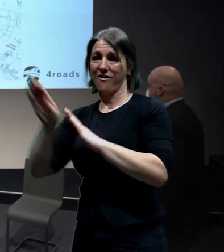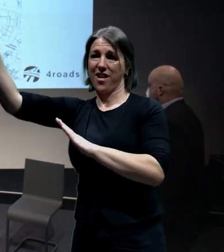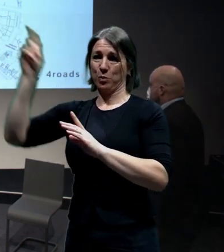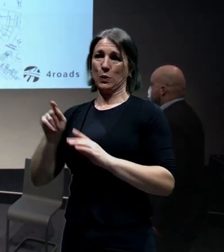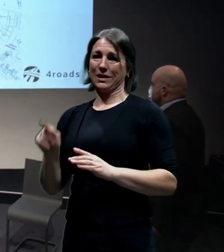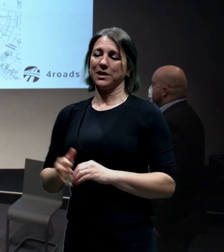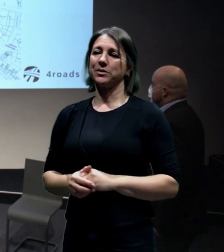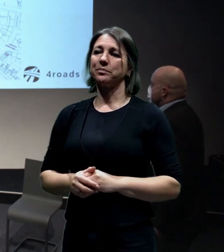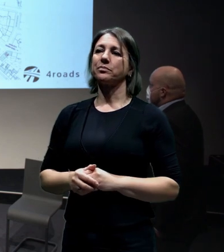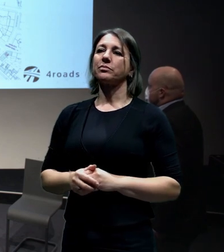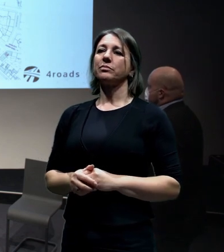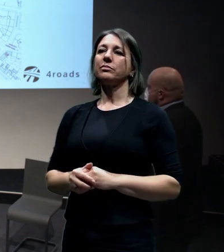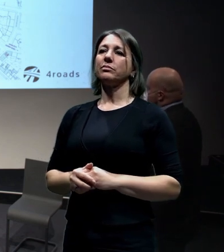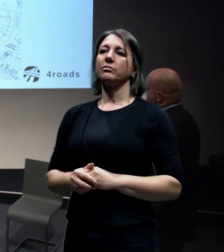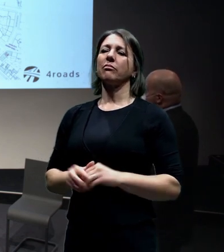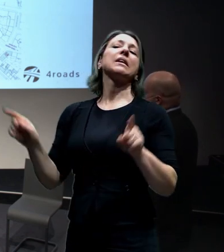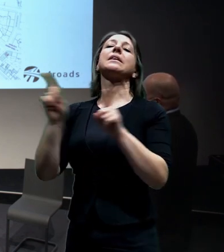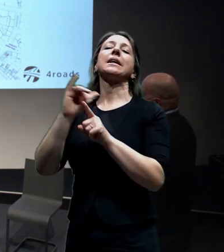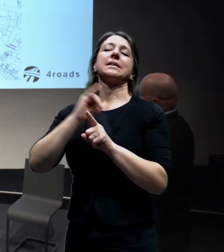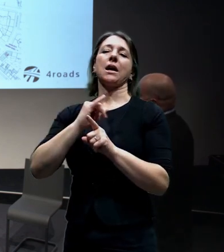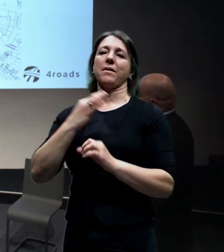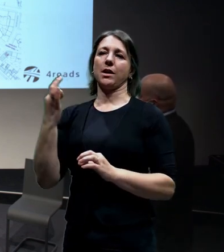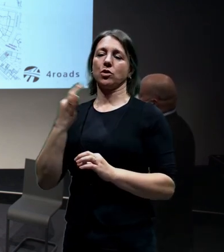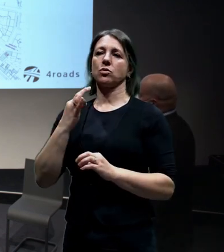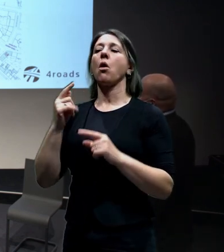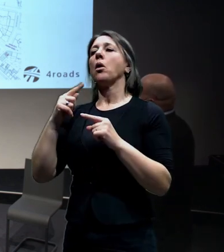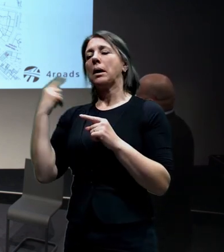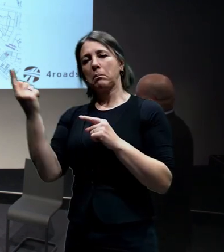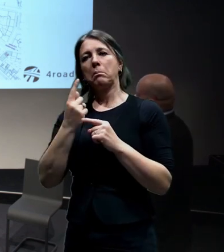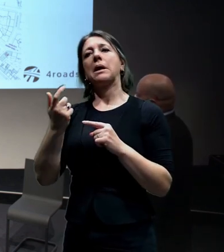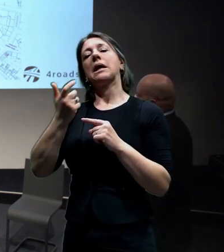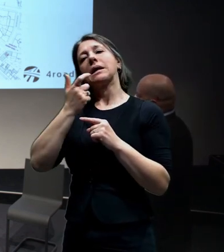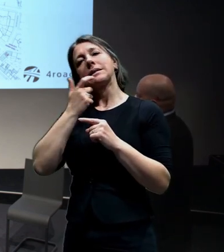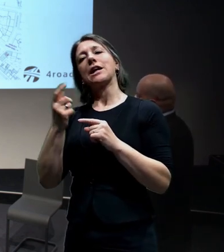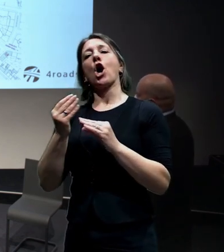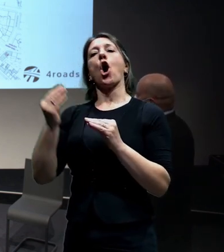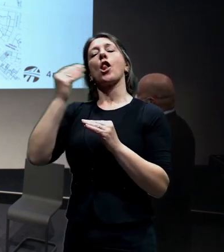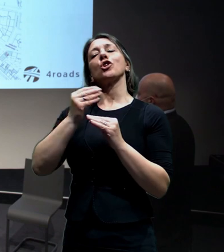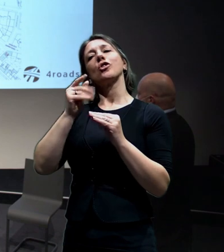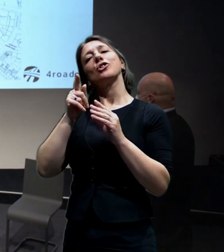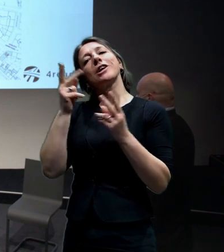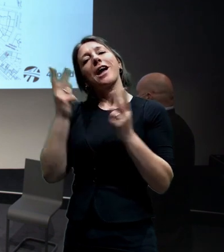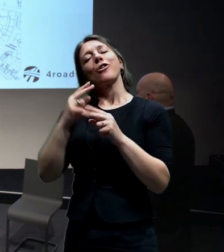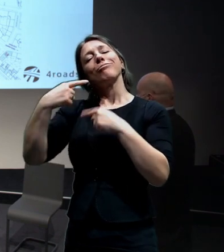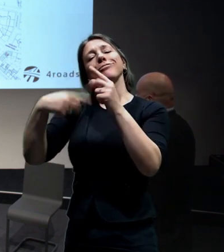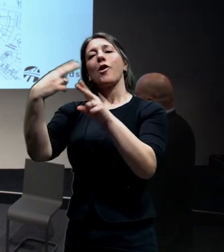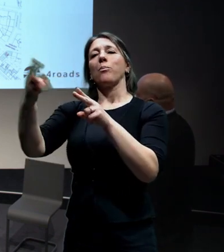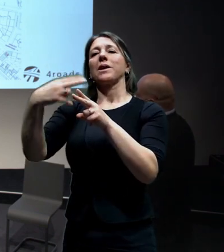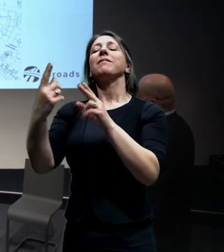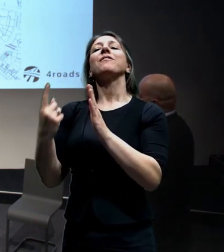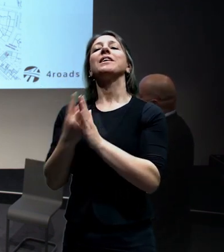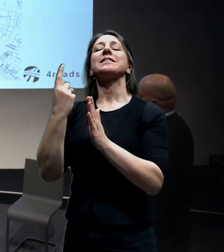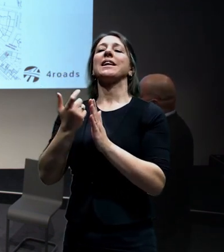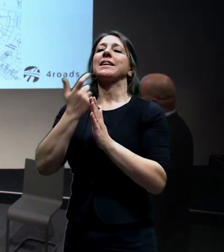Co je asi zajímavé, vzhledem k tomu, že my chceme dosáhnout toho stavu v Holešovičkách, aby to byl v podstatě takový